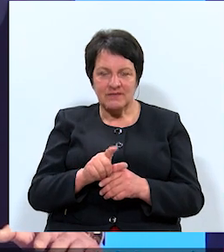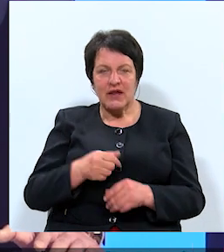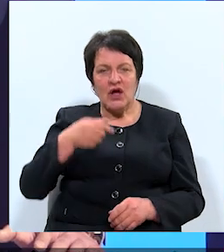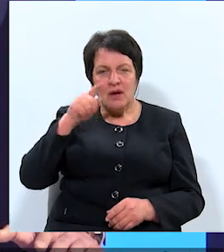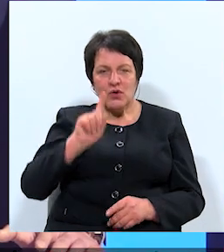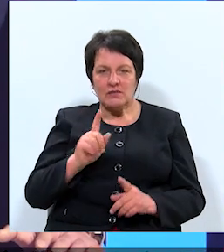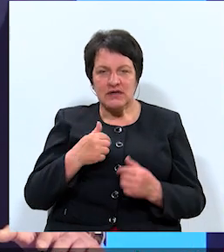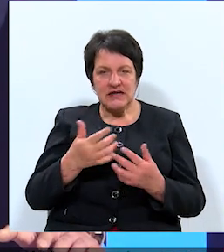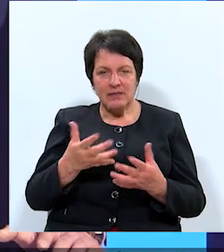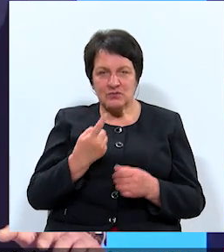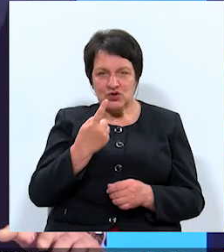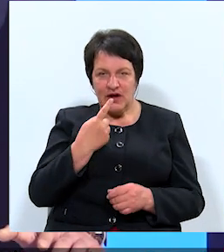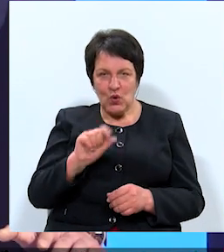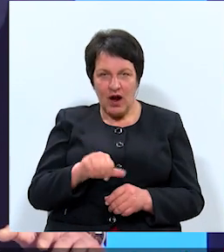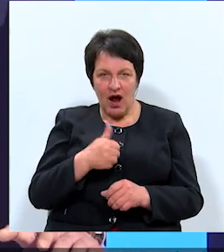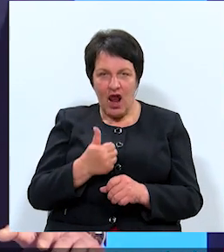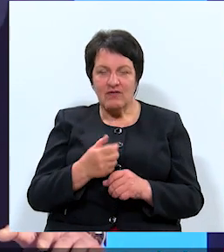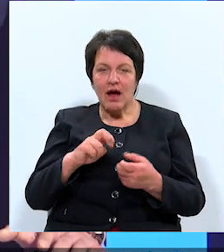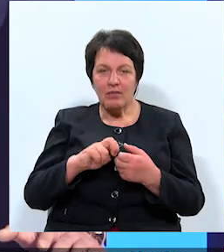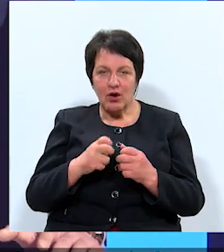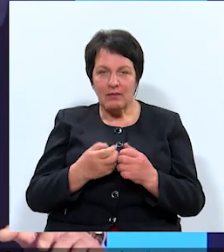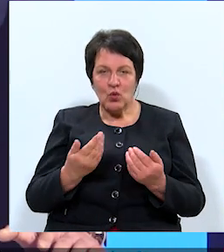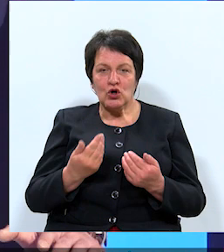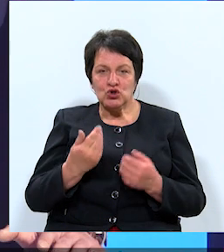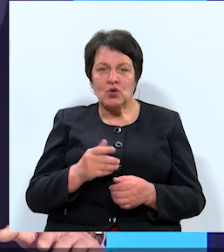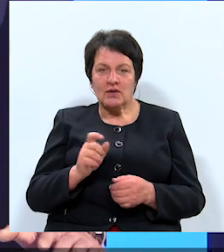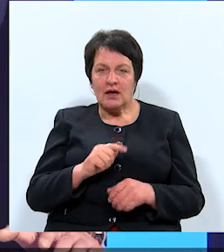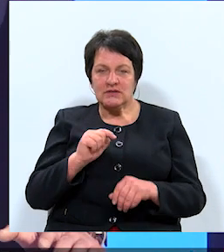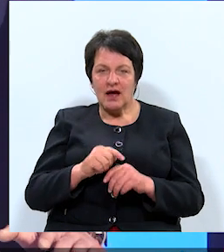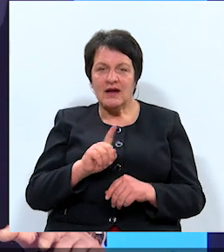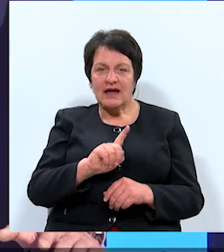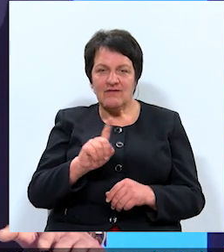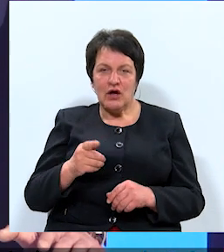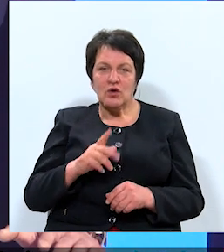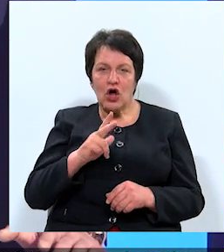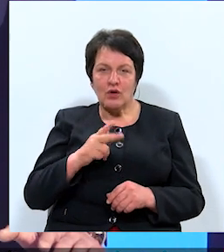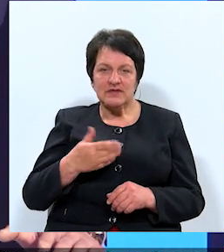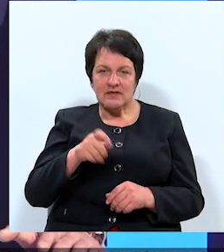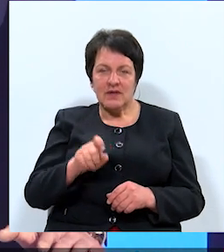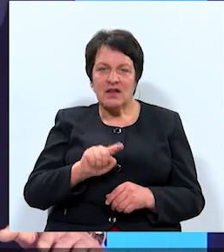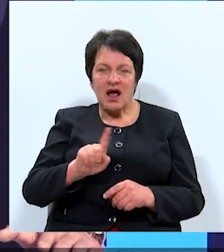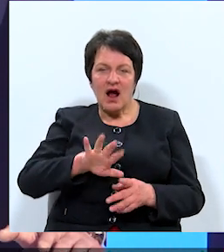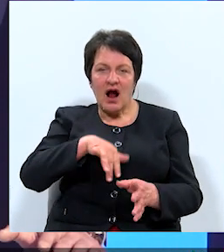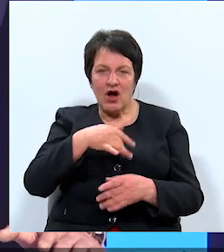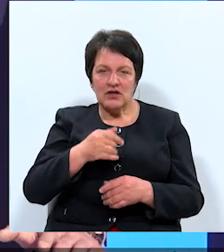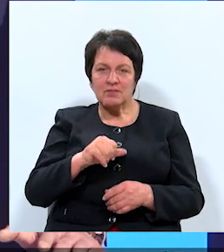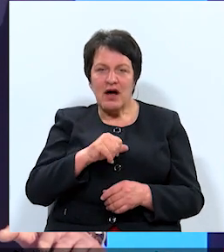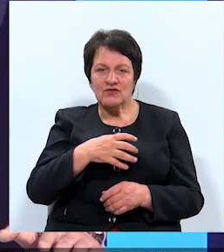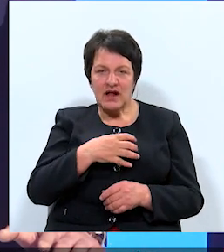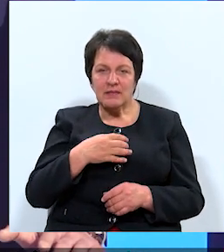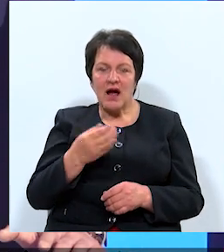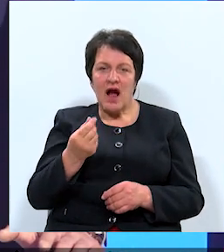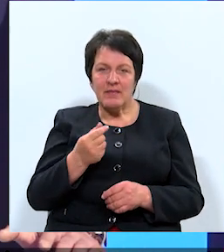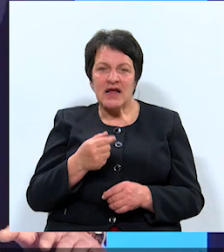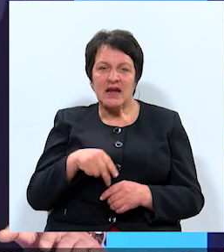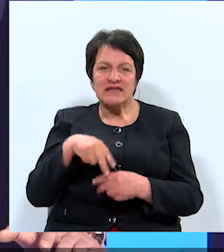Protams, ka es paņemšu vienu no galvenajām problēmām, kura šodien skarīgi vienu Daugavpils iedzīvotāju. Tā ir haotiska pašvaldības kapitāla sabiedrība